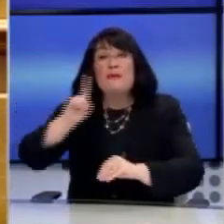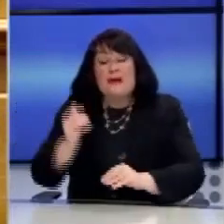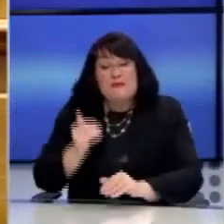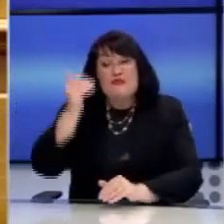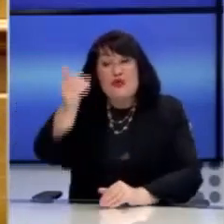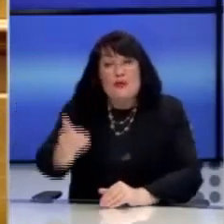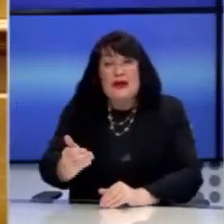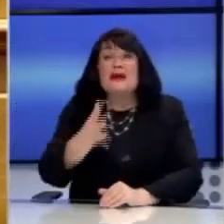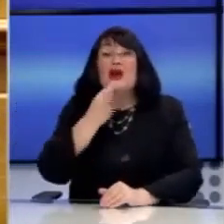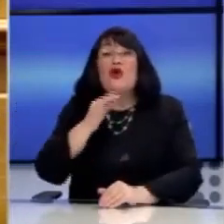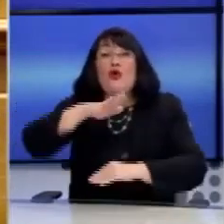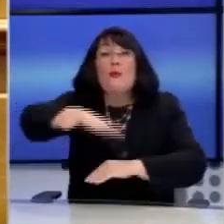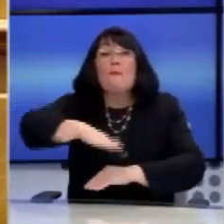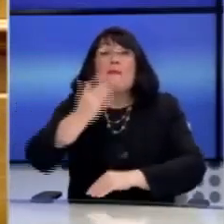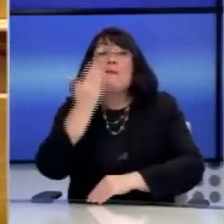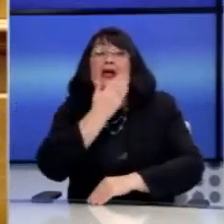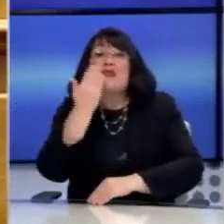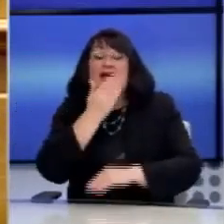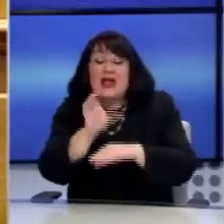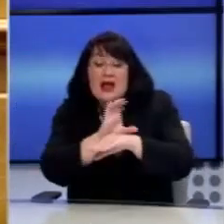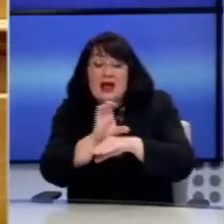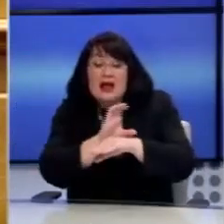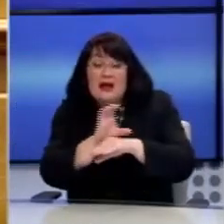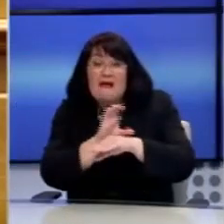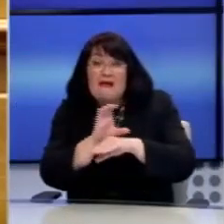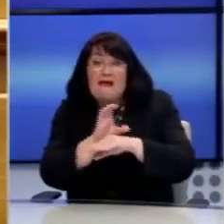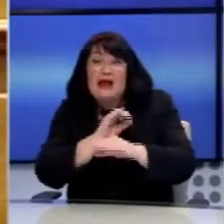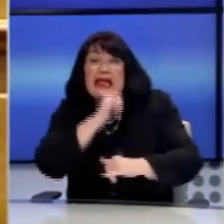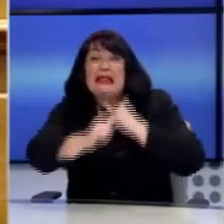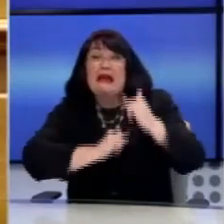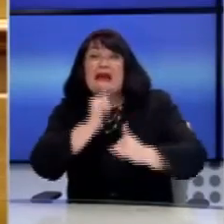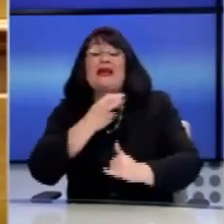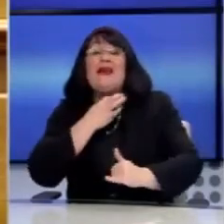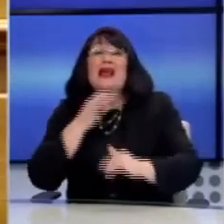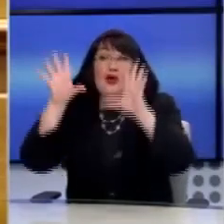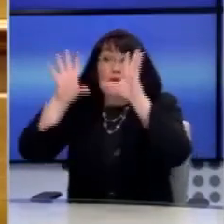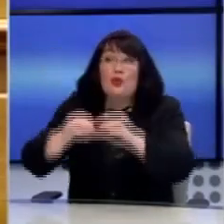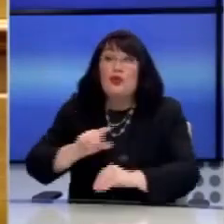διότι το παιδί ήταν στο ίντερνετ και έκανε τηλεμάθημα, τηλεεκπαίδευση.